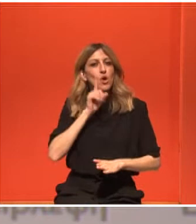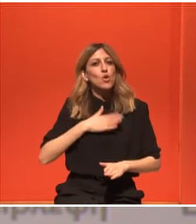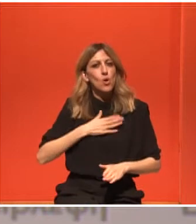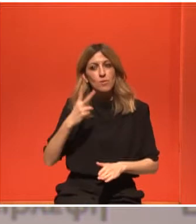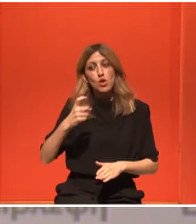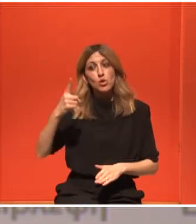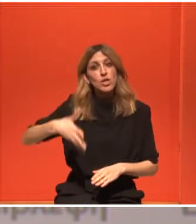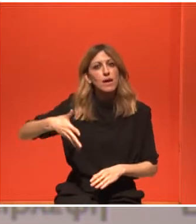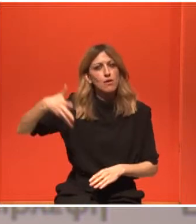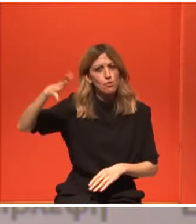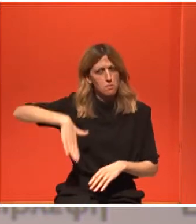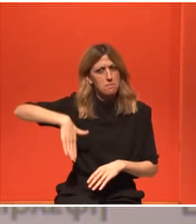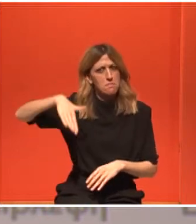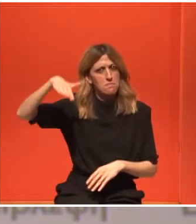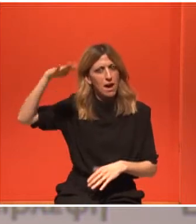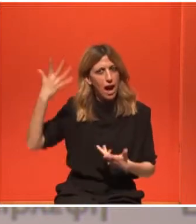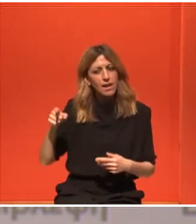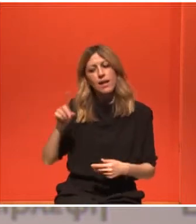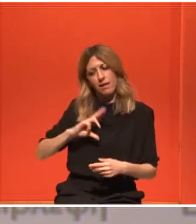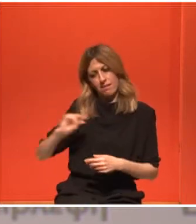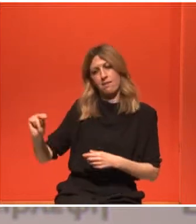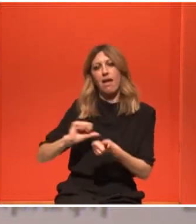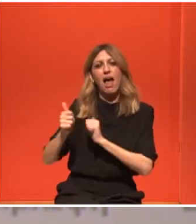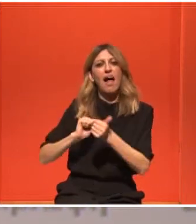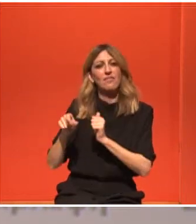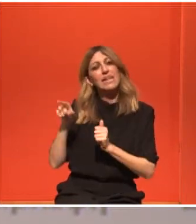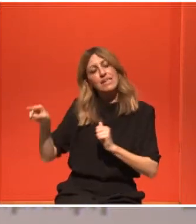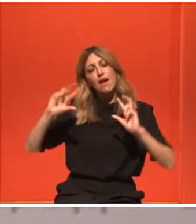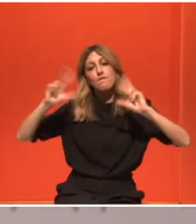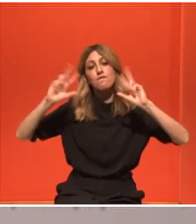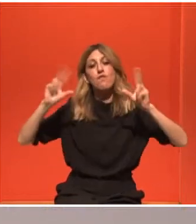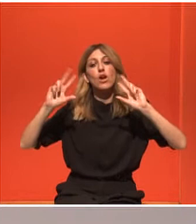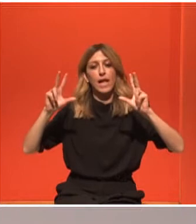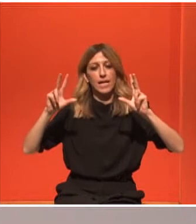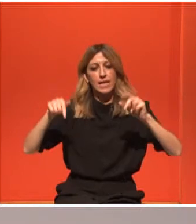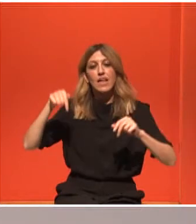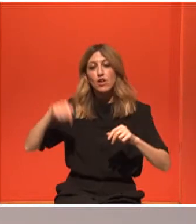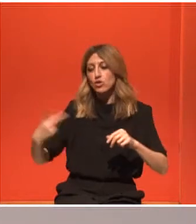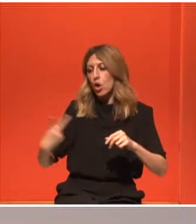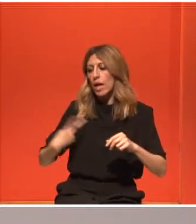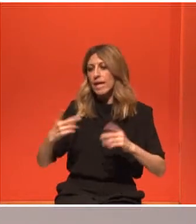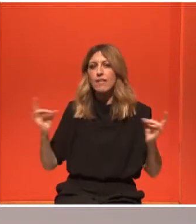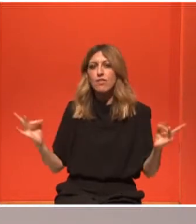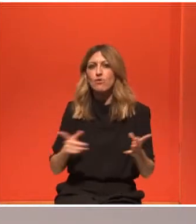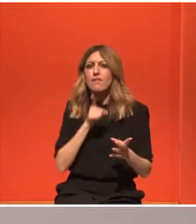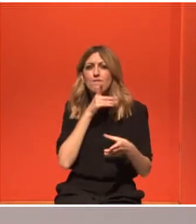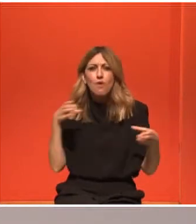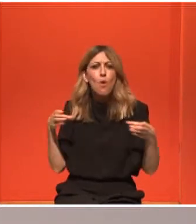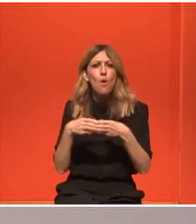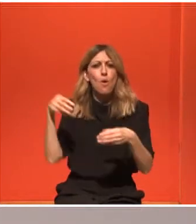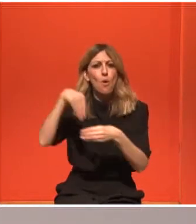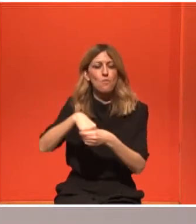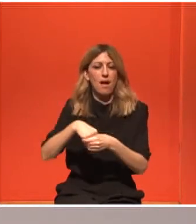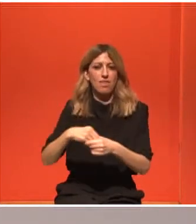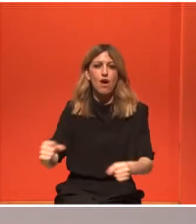μεγάλη κόρη, η οποία είναι και αυτή αθλήτρια, παίζει βόλεϊ. Και μάλιστα τώρα τυχαίνει να είμαστε και οι δύο και στην ίδια ομάδα. Δεν είμαστε και οι δύο στον Ολυμπιακό. Εκείνη σαν